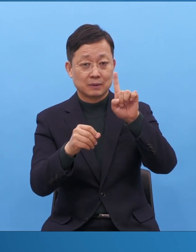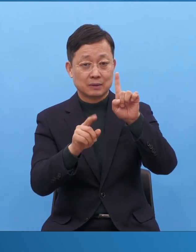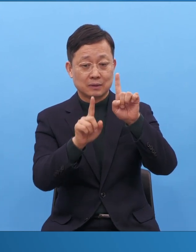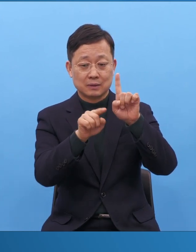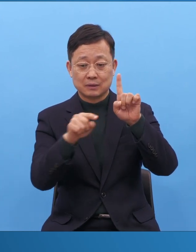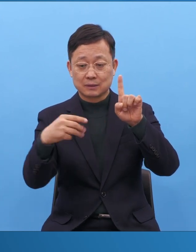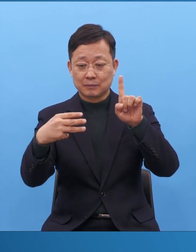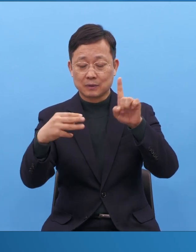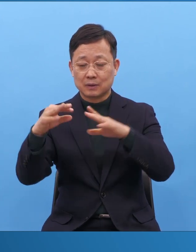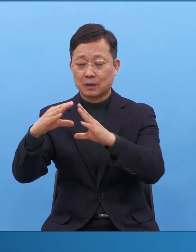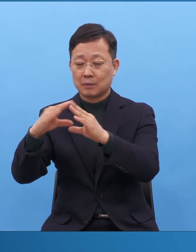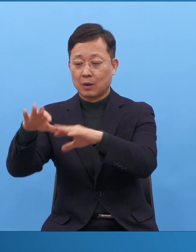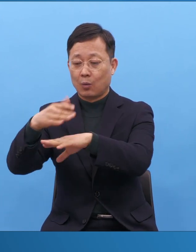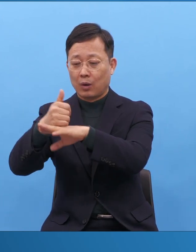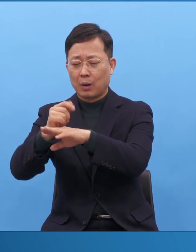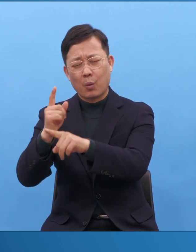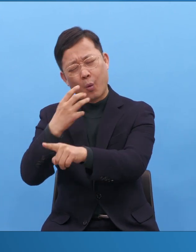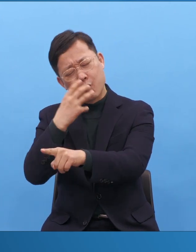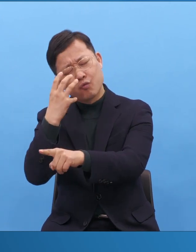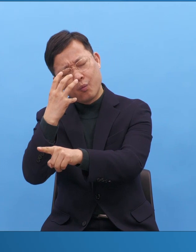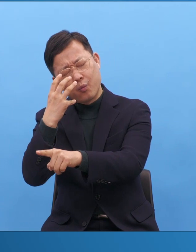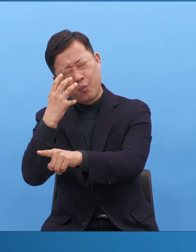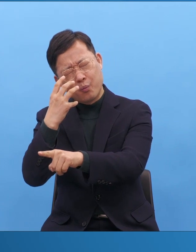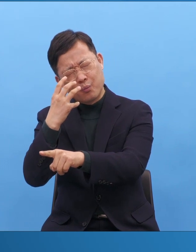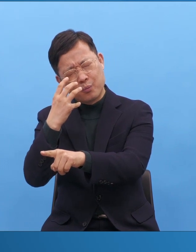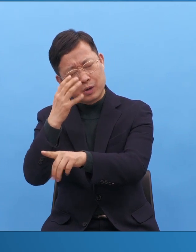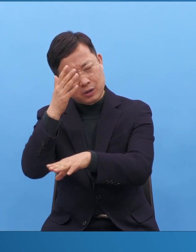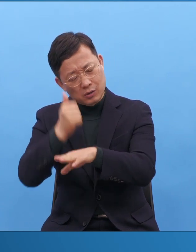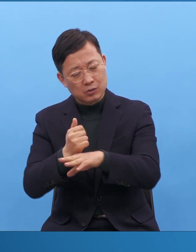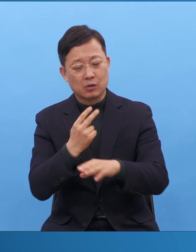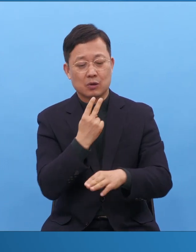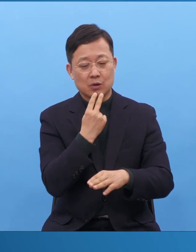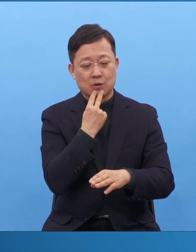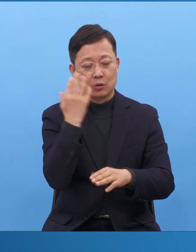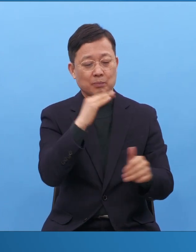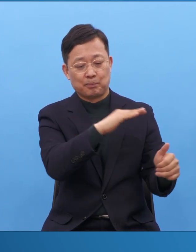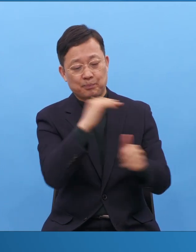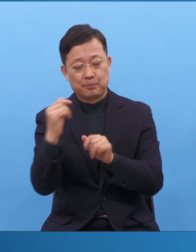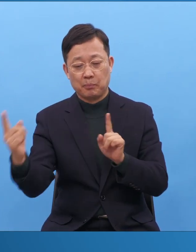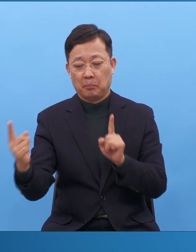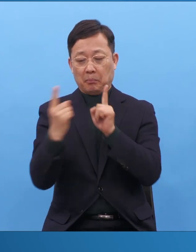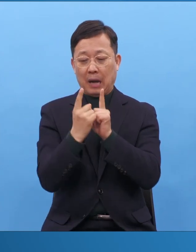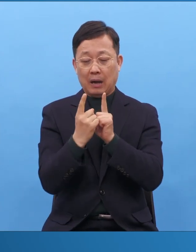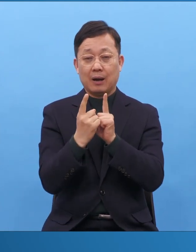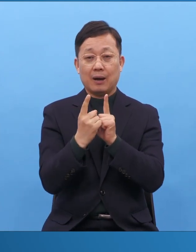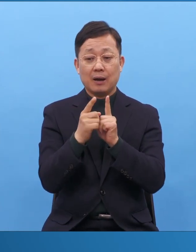바로 앞에 서게 되죠. 이래서 세계보고만 이루어집니다.